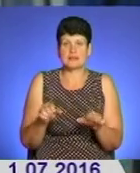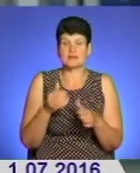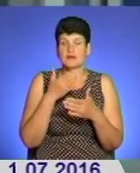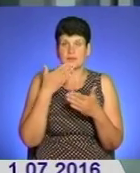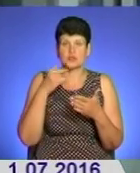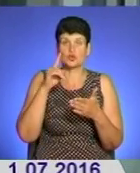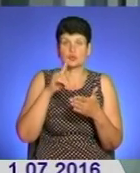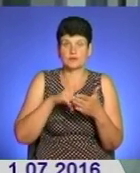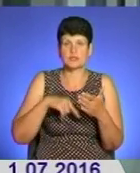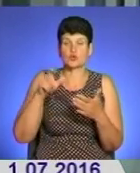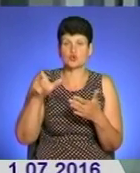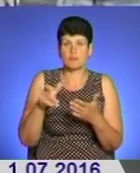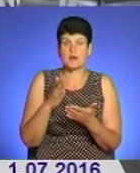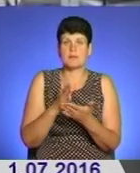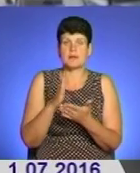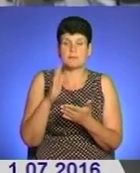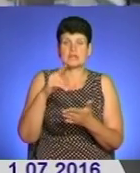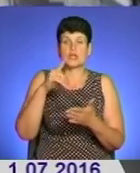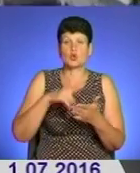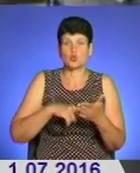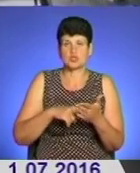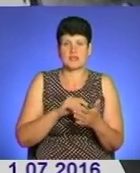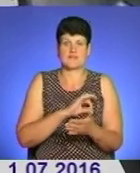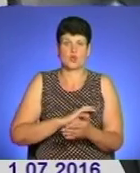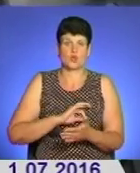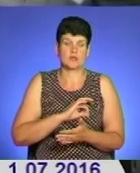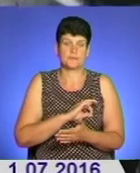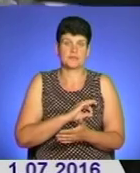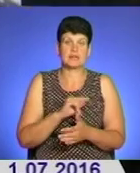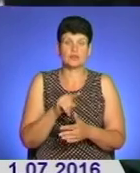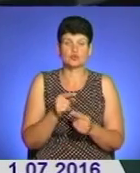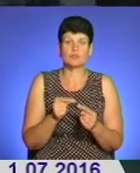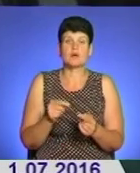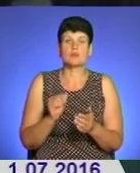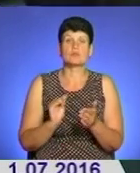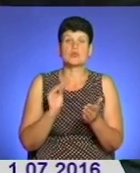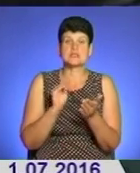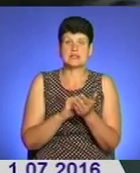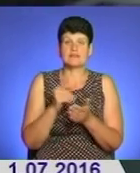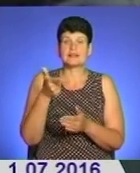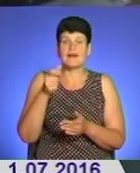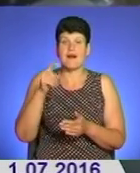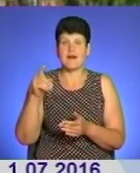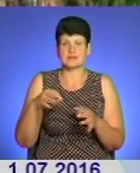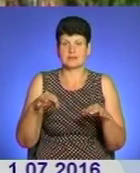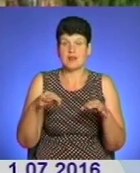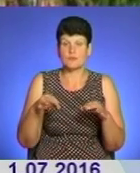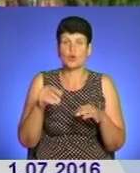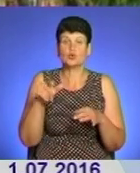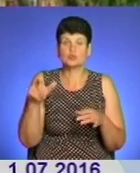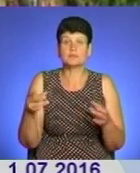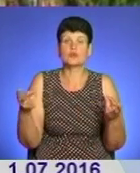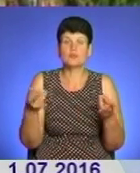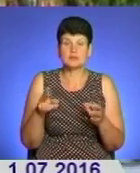довірена особа повинна мати доручення, завірене нотаріусом. Для того, щоб встановити газобалонне облавлення на транспортний засіб, громадянам